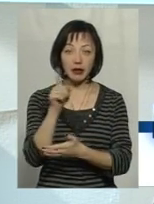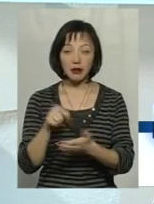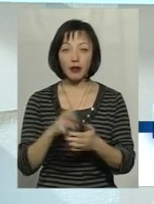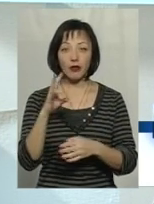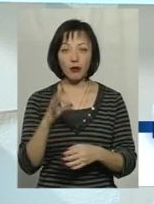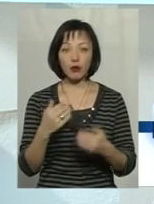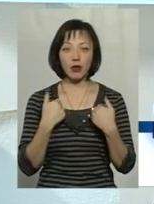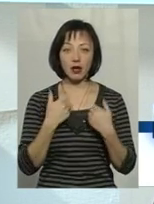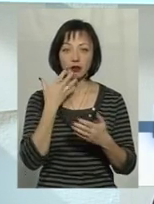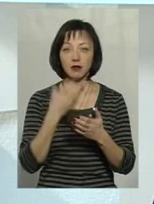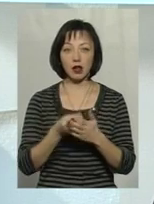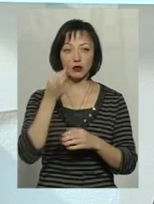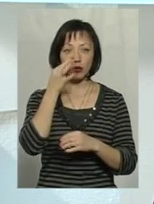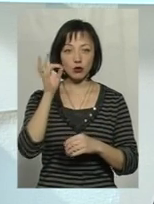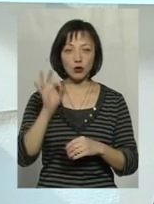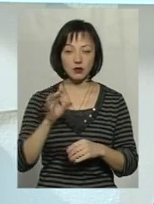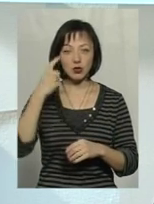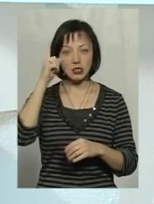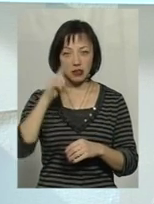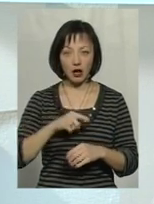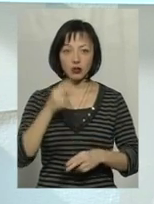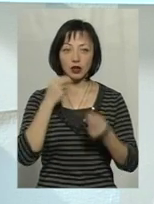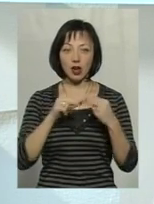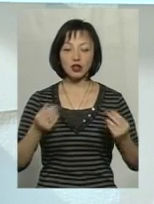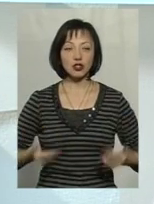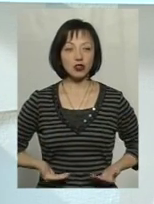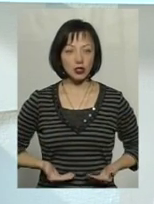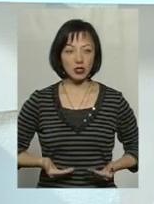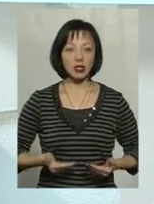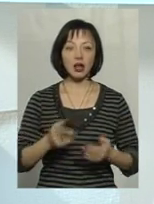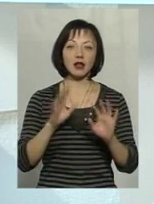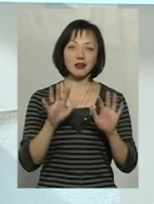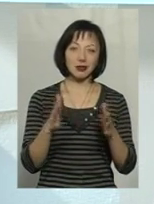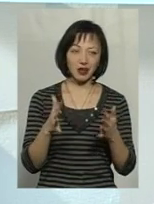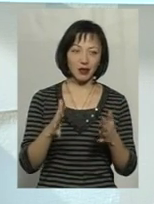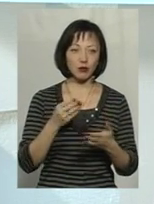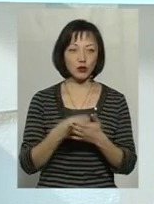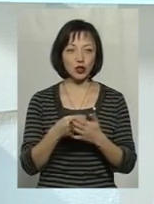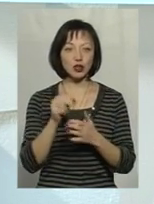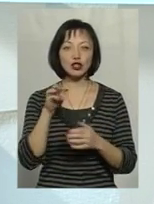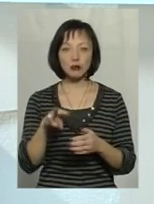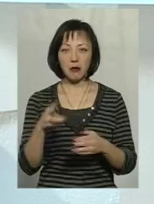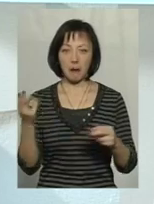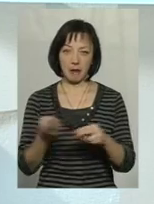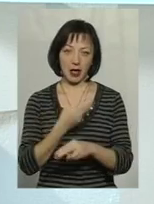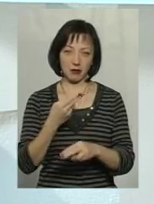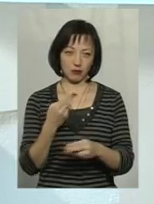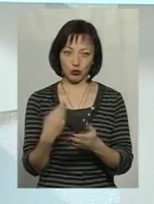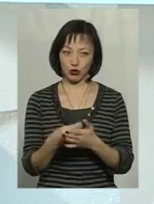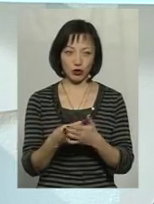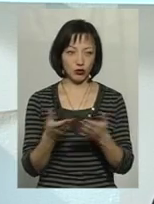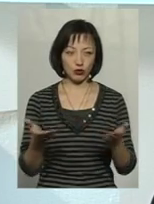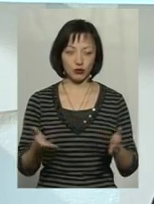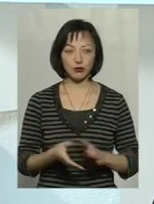я з власного досвіду знаю, що краще жити з не дуже досконалим бюджетом, як жити зовсім без